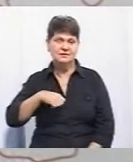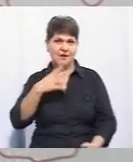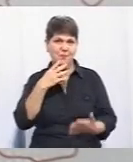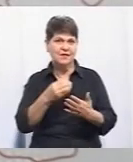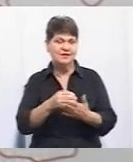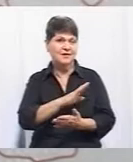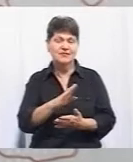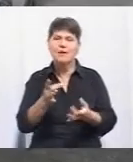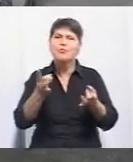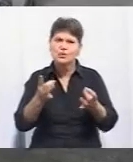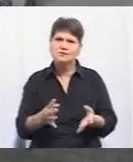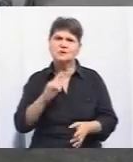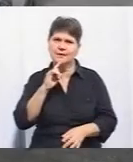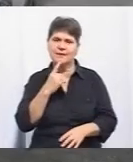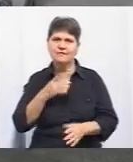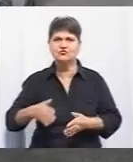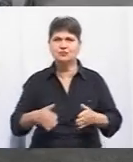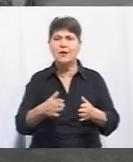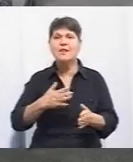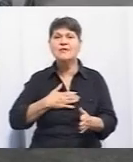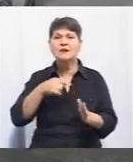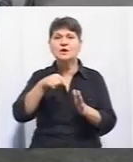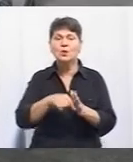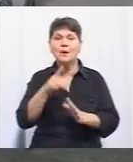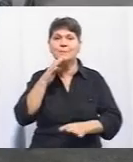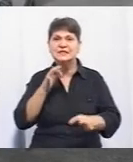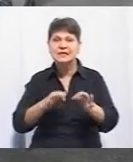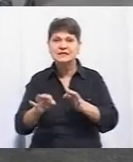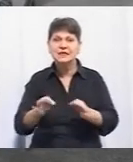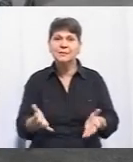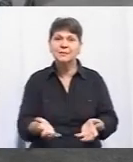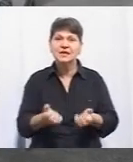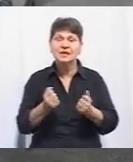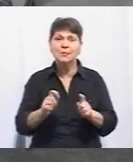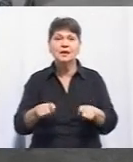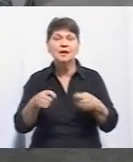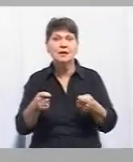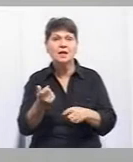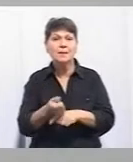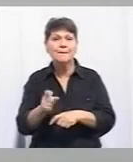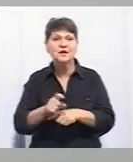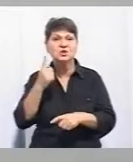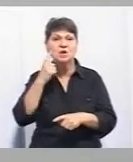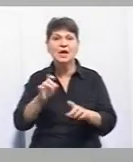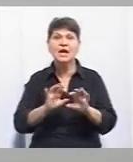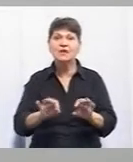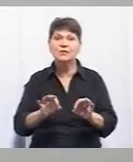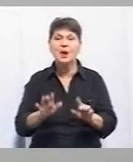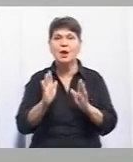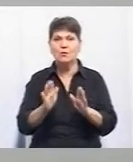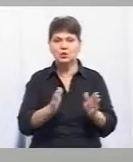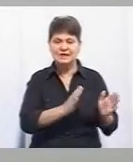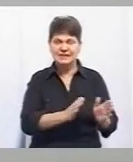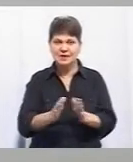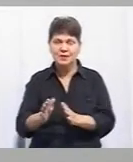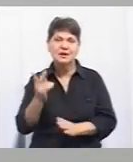дуже непростий шлях. І, власне, наша роль на ньому – це підказати, підтримати і надати якомога більшу інформацію, і бути такою собі стабільною точкою, до